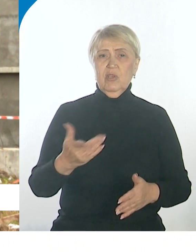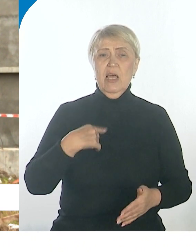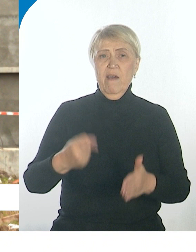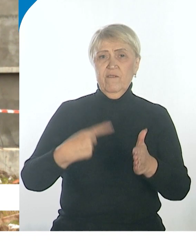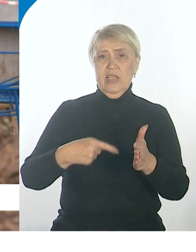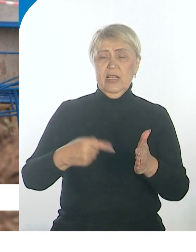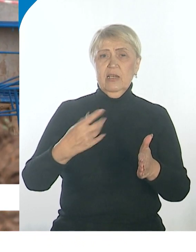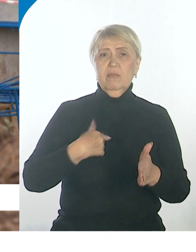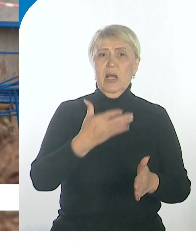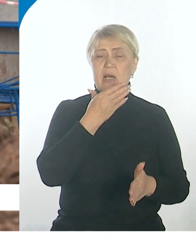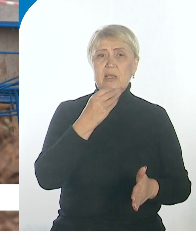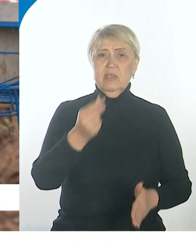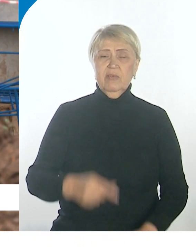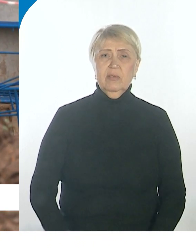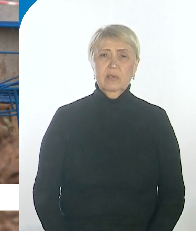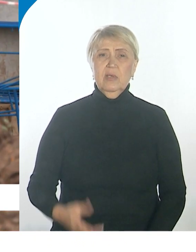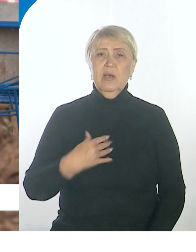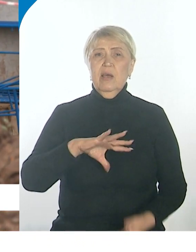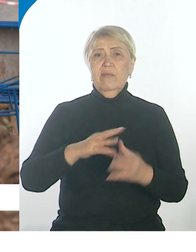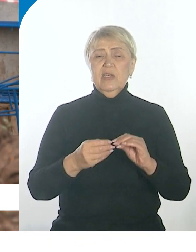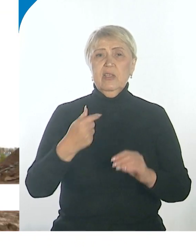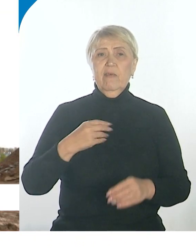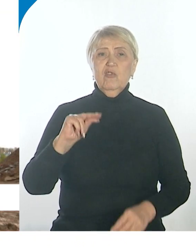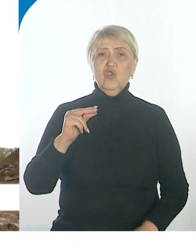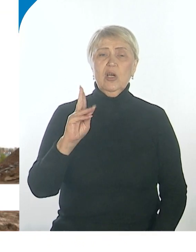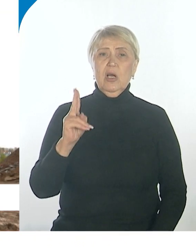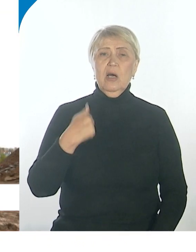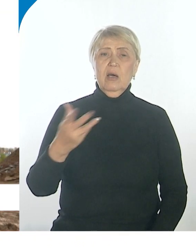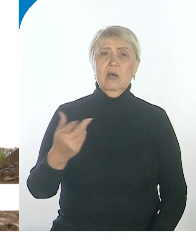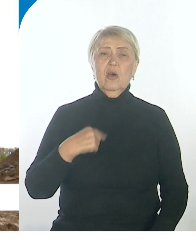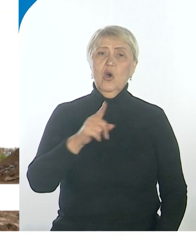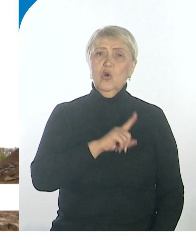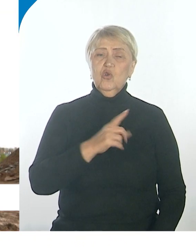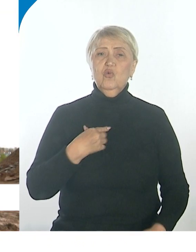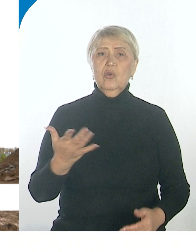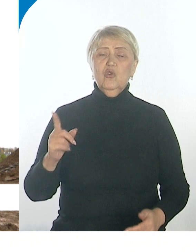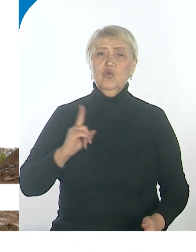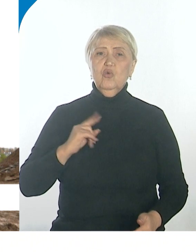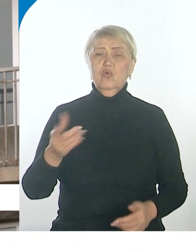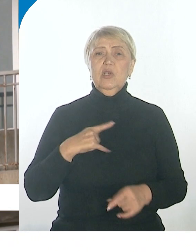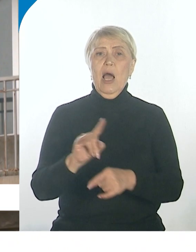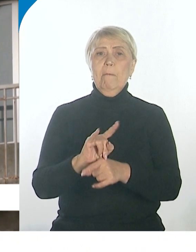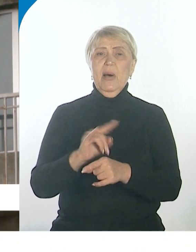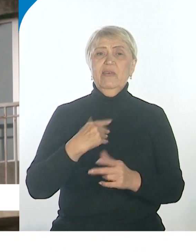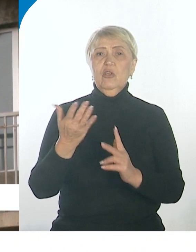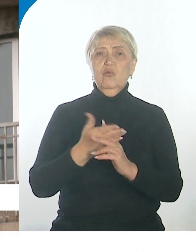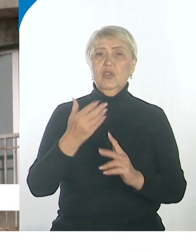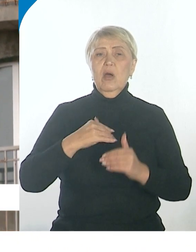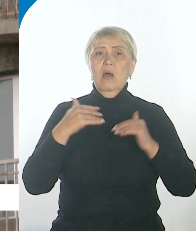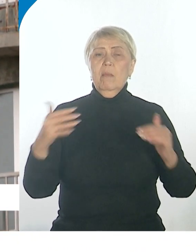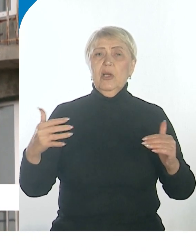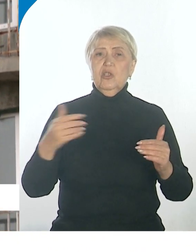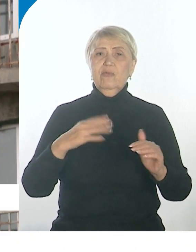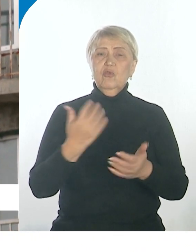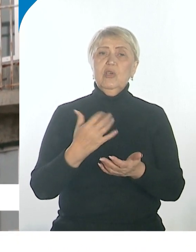установленные, утепленные. Все это время в ЖК «Эдельвейс» свои квартиры ждут обманутые дольщики. Всего 18 семей. Большинство получат денежные